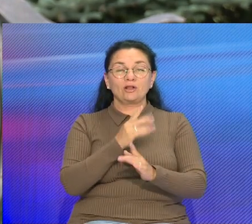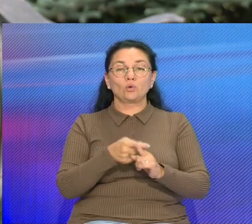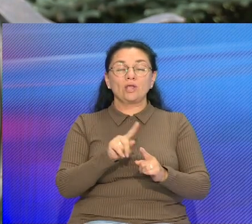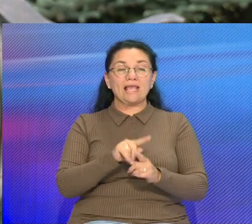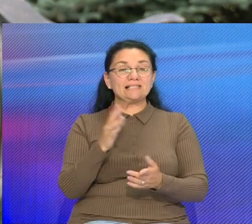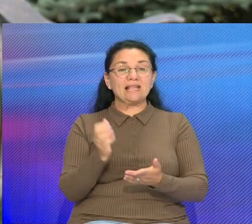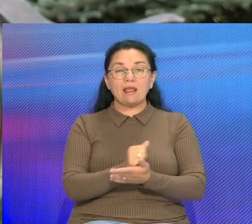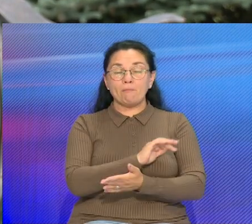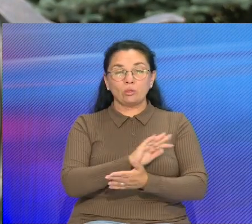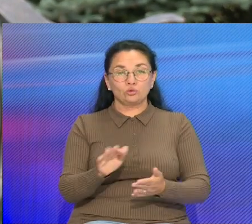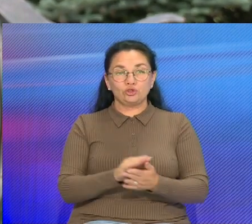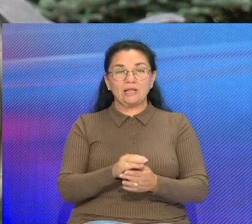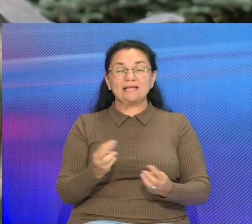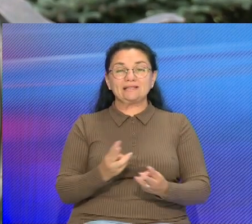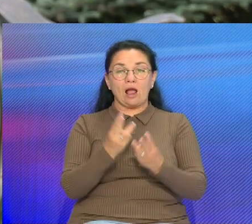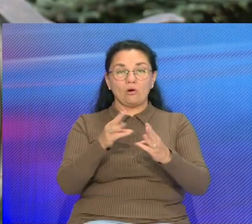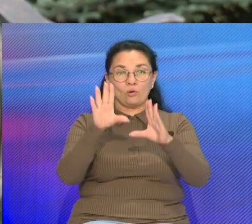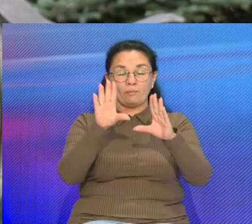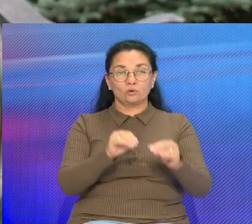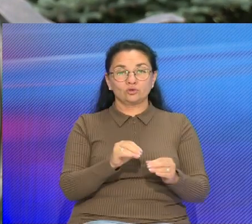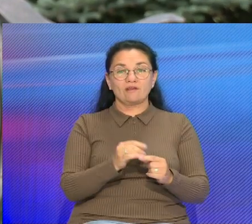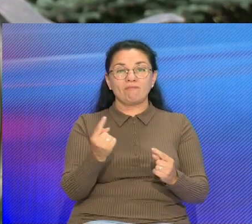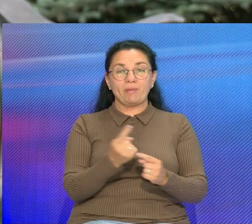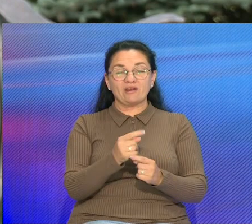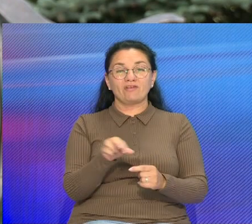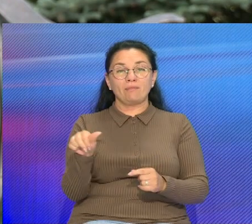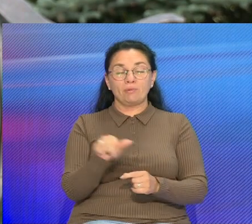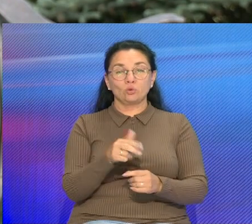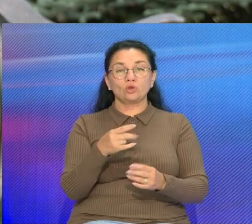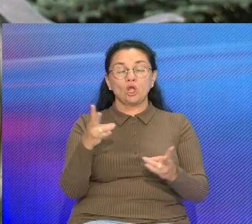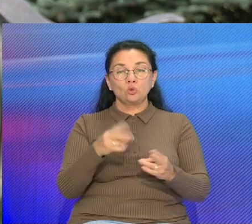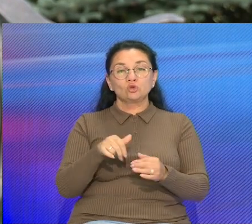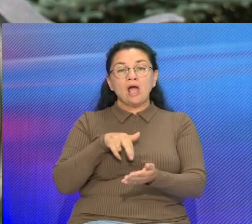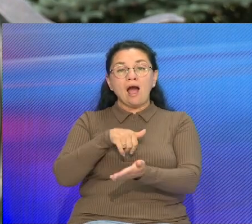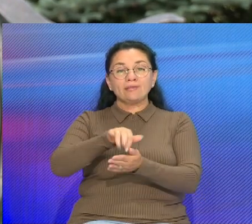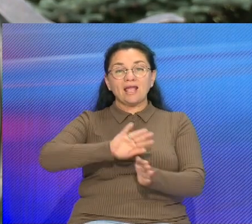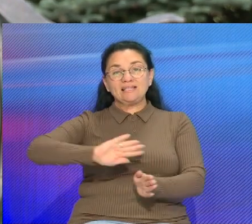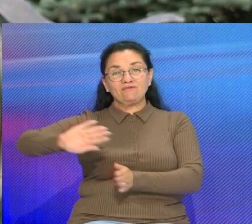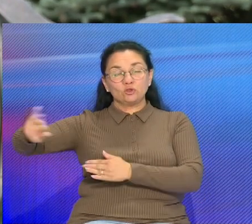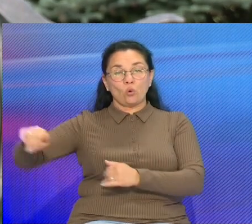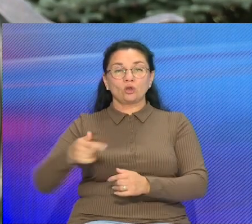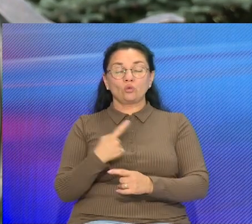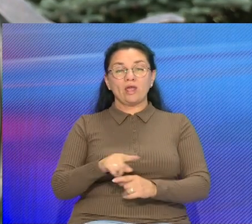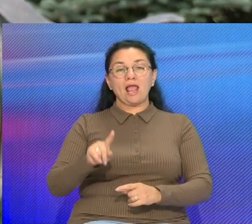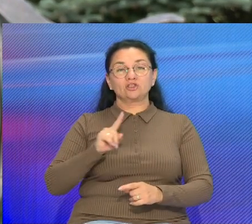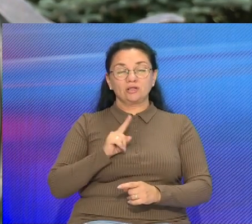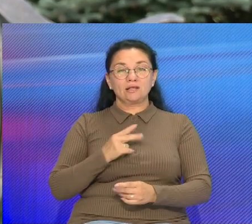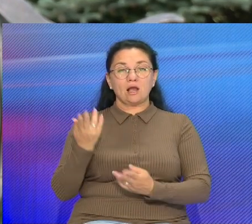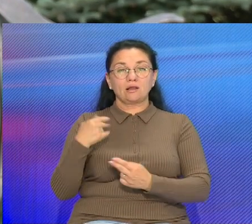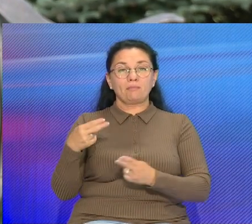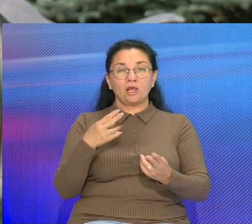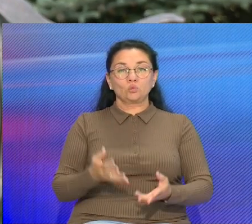не удалось справиться с пламенем в течение первых нескольких минут Отойдите от автомобиля на безопасное расстояние и ожидайте прибытия спасателей